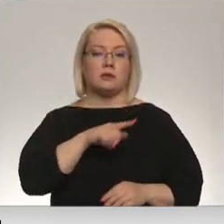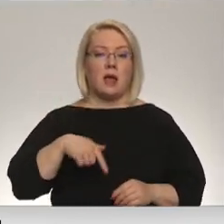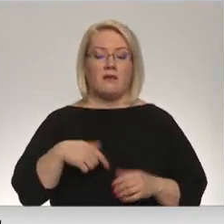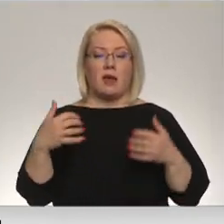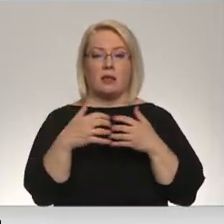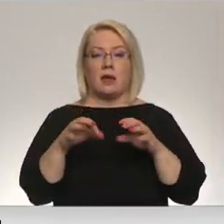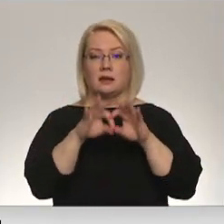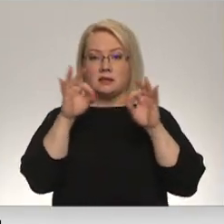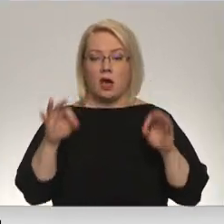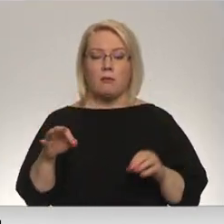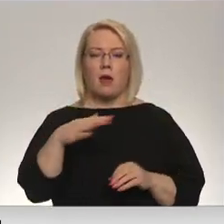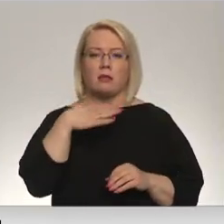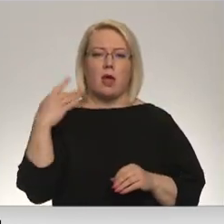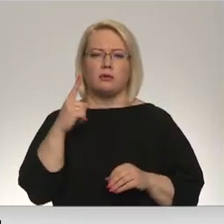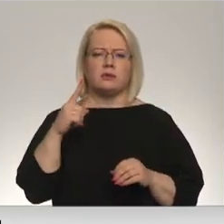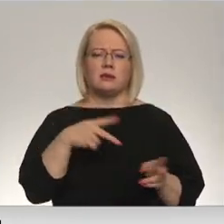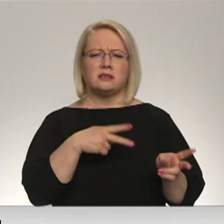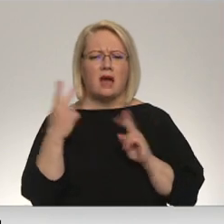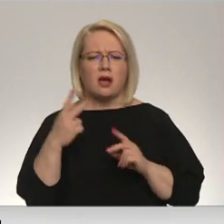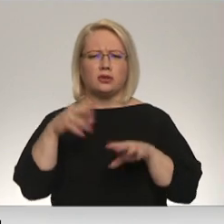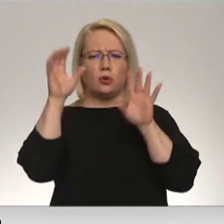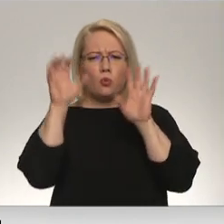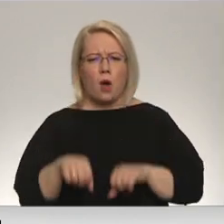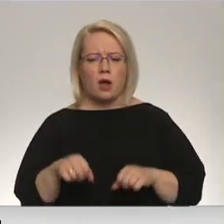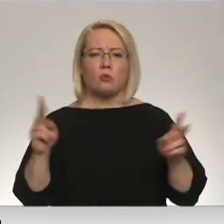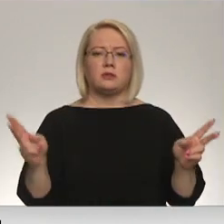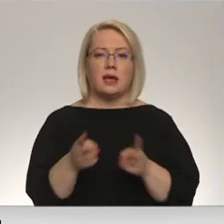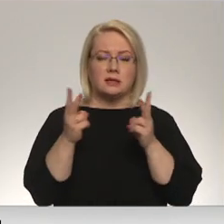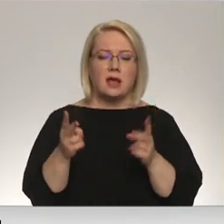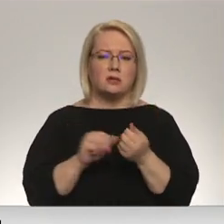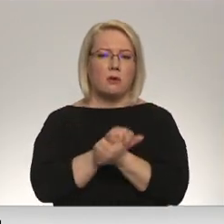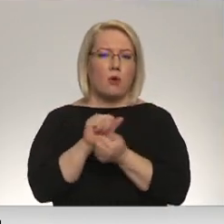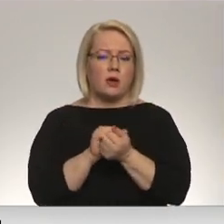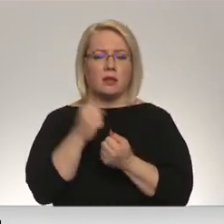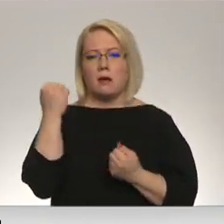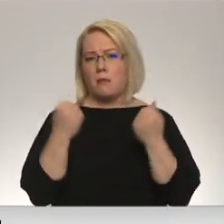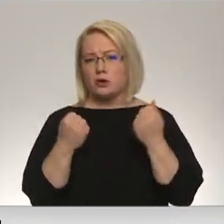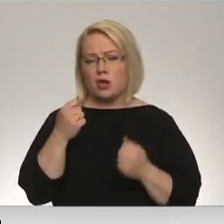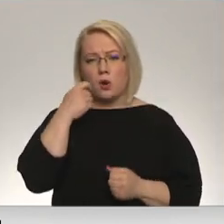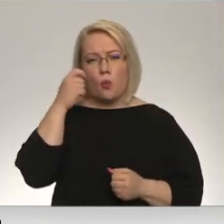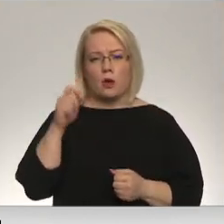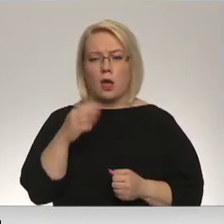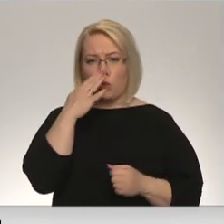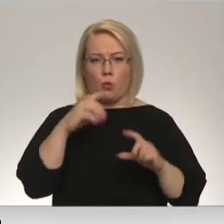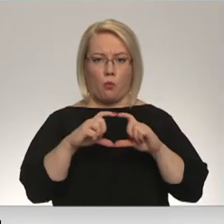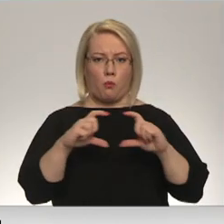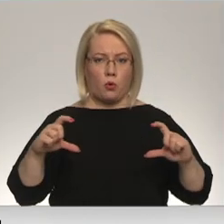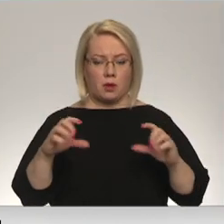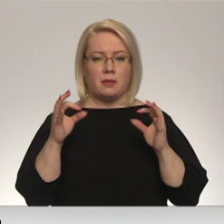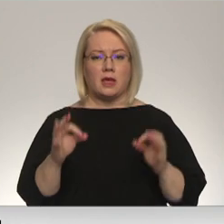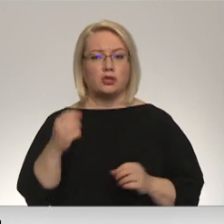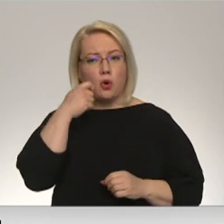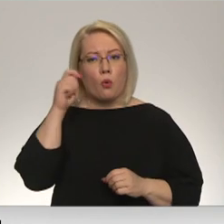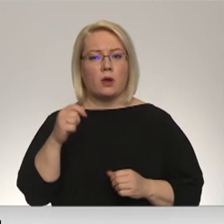kara sākuma vairāk kārt ir gan zakts, gan noraudz, gan arī dedzināts. Bojātas arī automašīnas ar Ukrainas numuriem. Tieši Ukraiņu